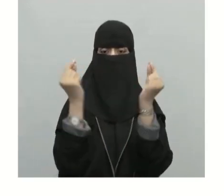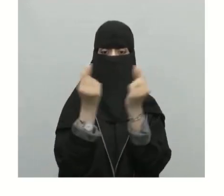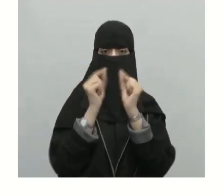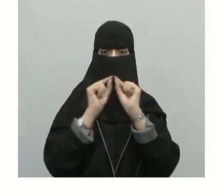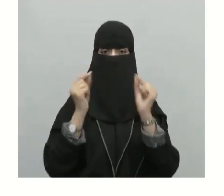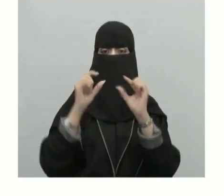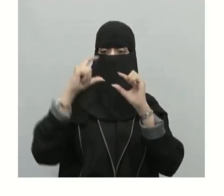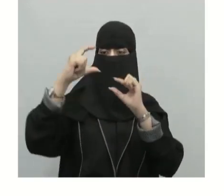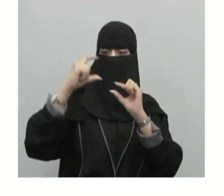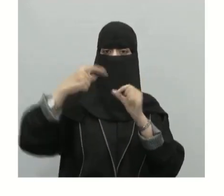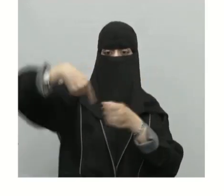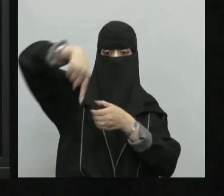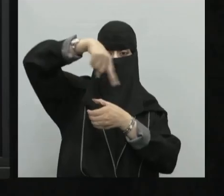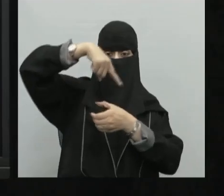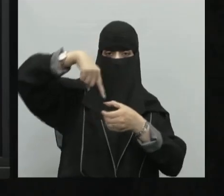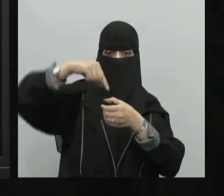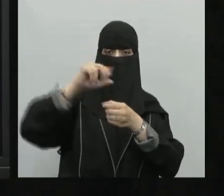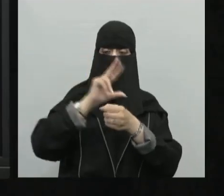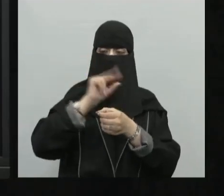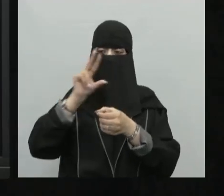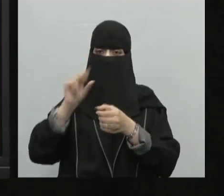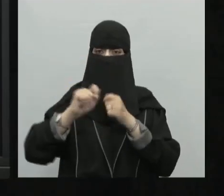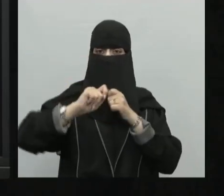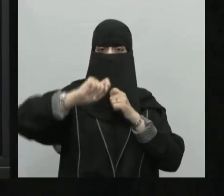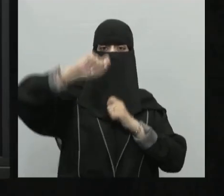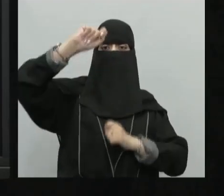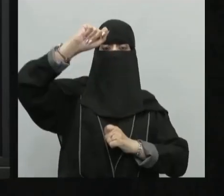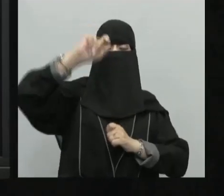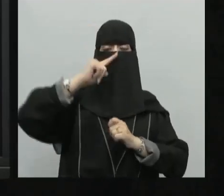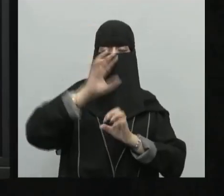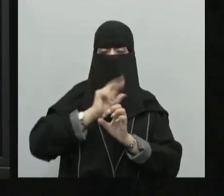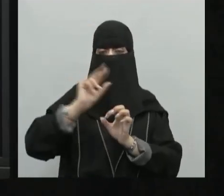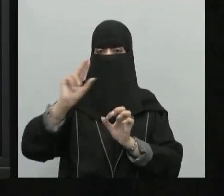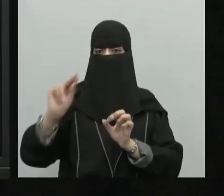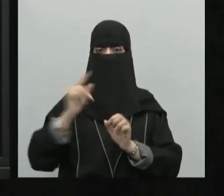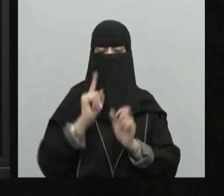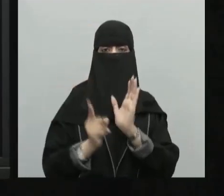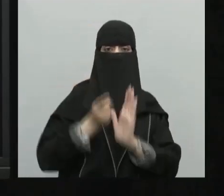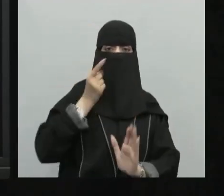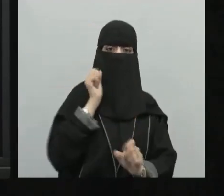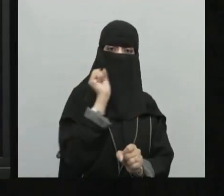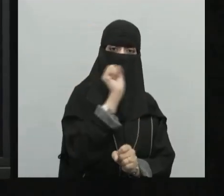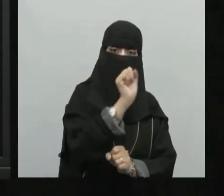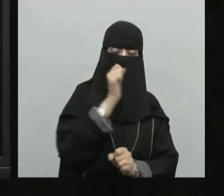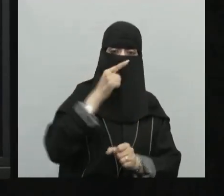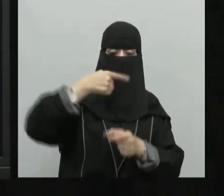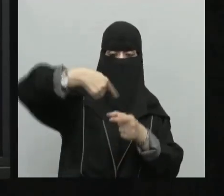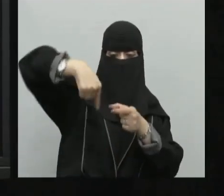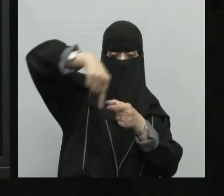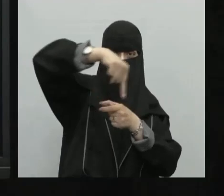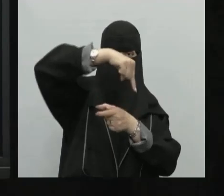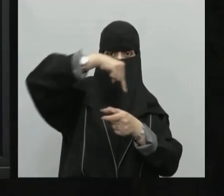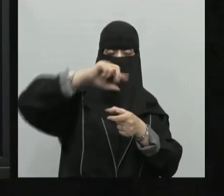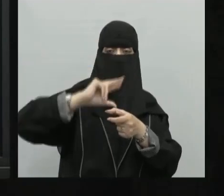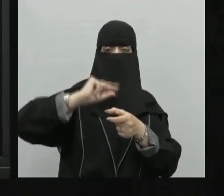متساوية في الطول إذن أول خاصية من خصائص خطوط الطول هي عبارة عن ماذا؟ هي